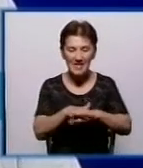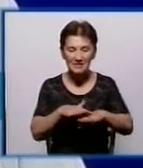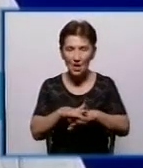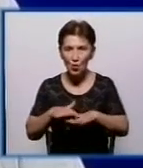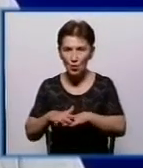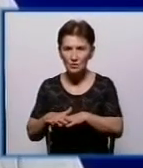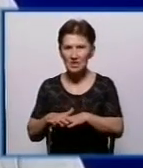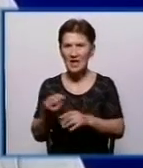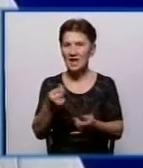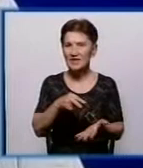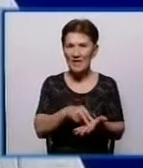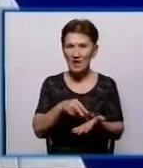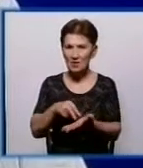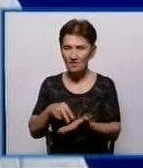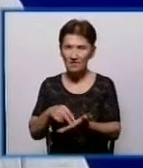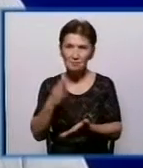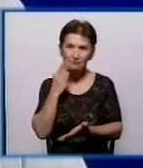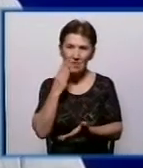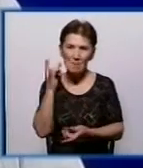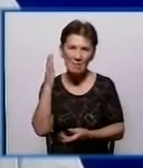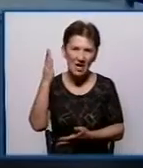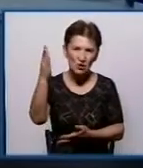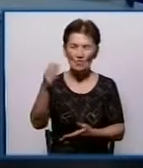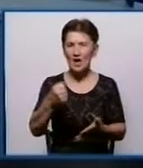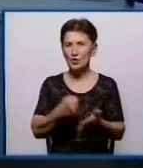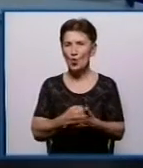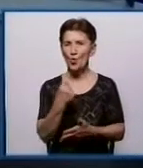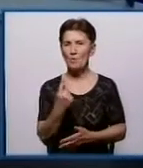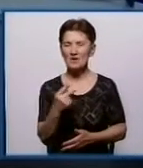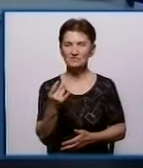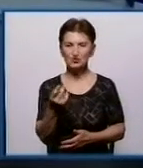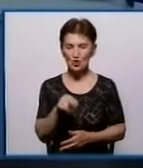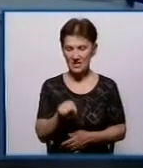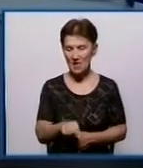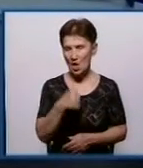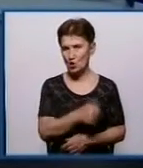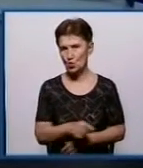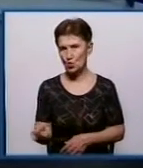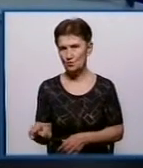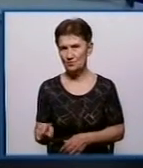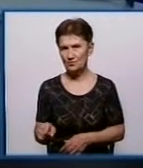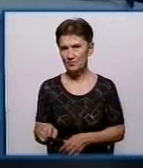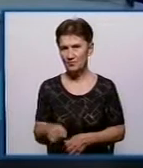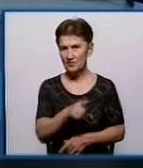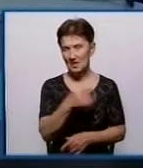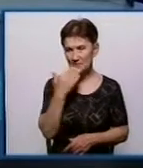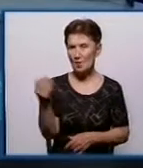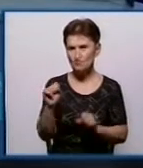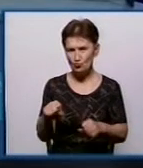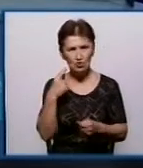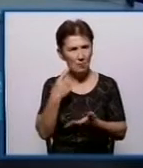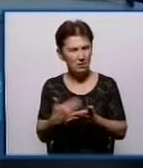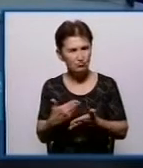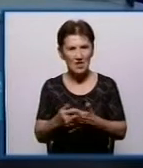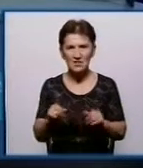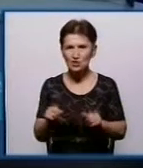тарифів, прогнозовані на наступний рік до 1 червня поточного року. Можна припускати наступну ситуацію, що